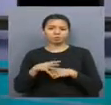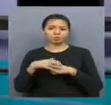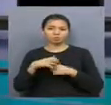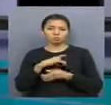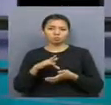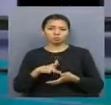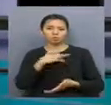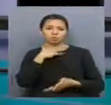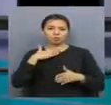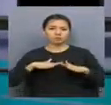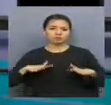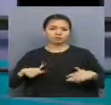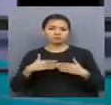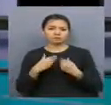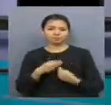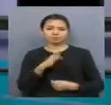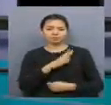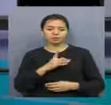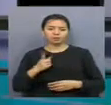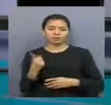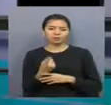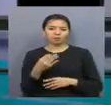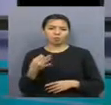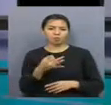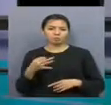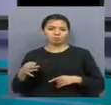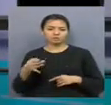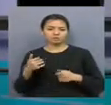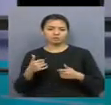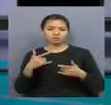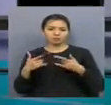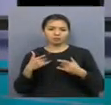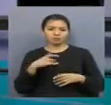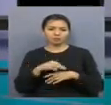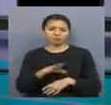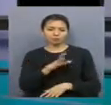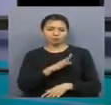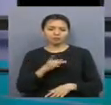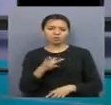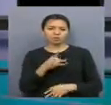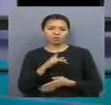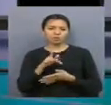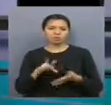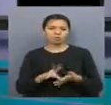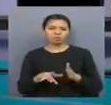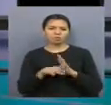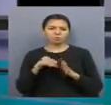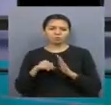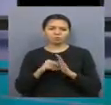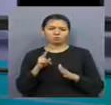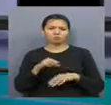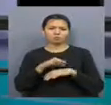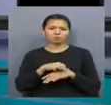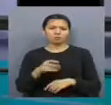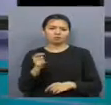ауда, көппалалы ұтпасылар арасында тұңғы жет облыстық байқау өтті. Сайысты аудандық және қалалы ғырктеуден сүрінбе